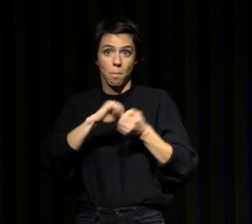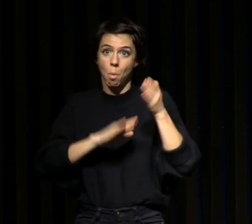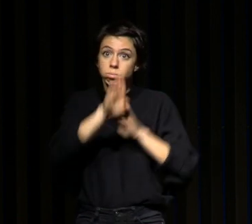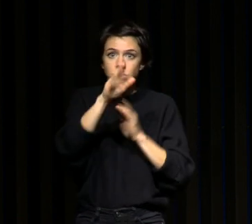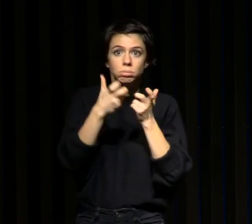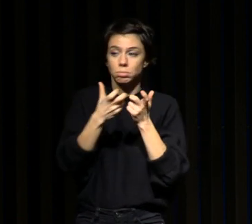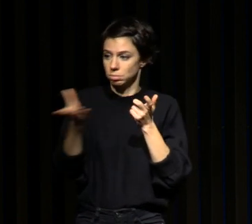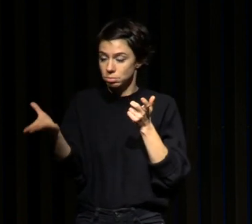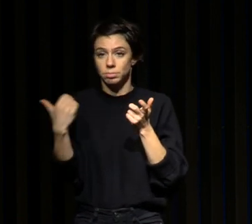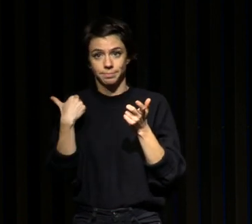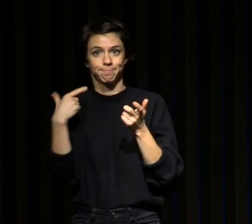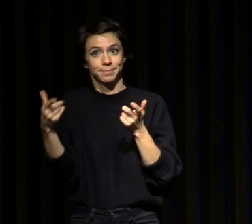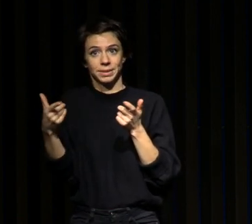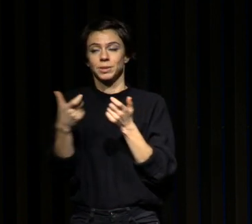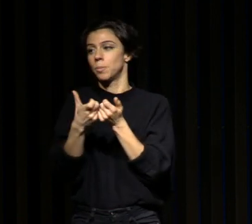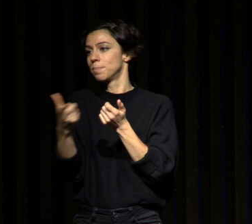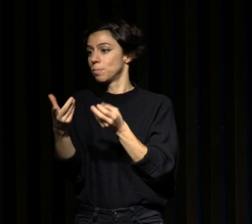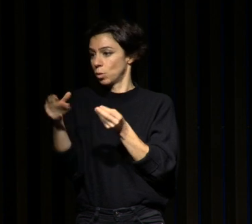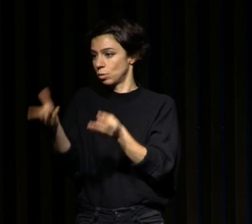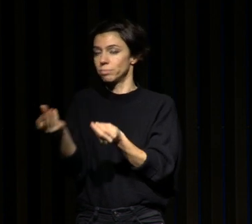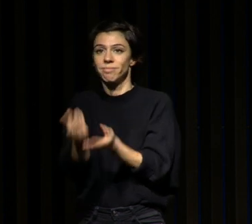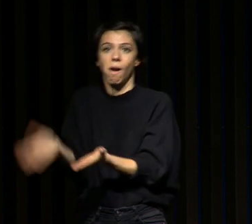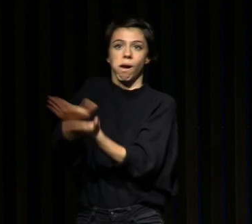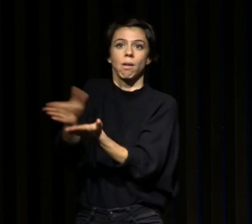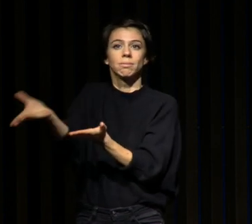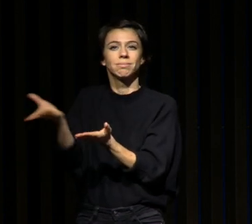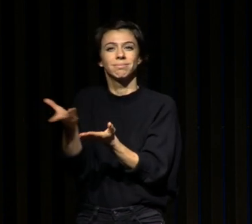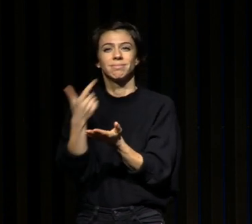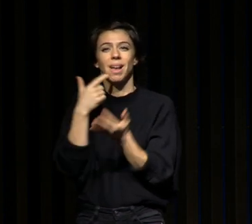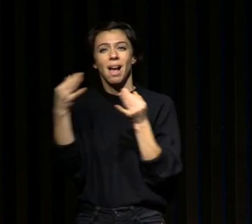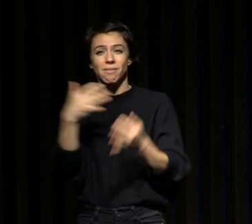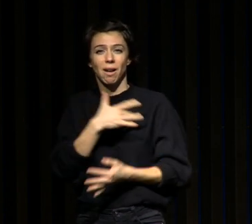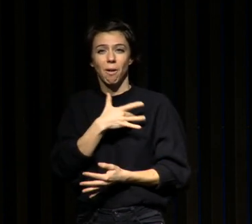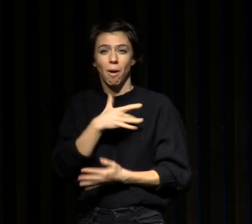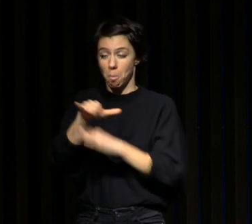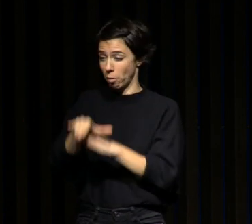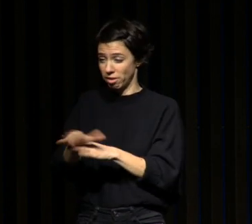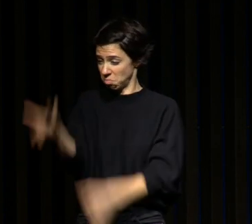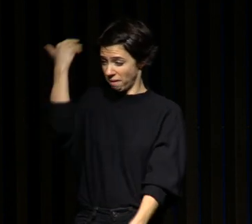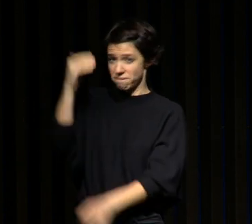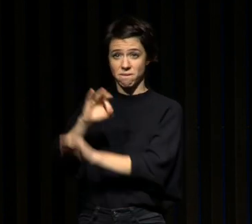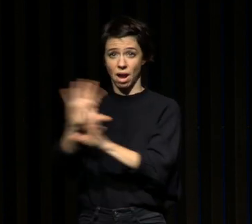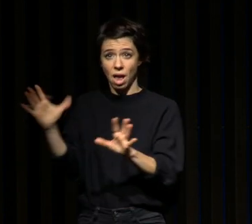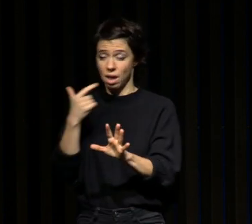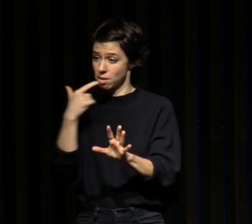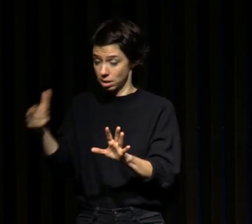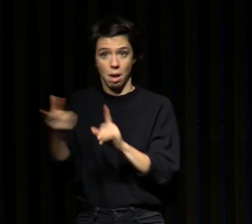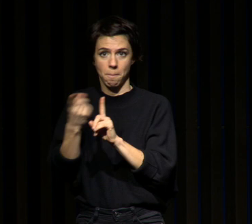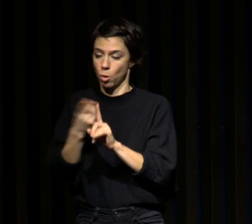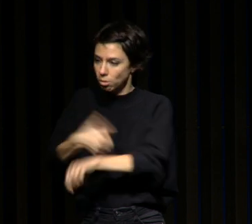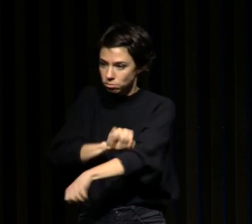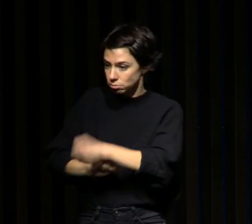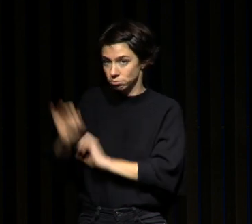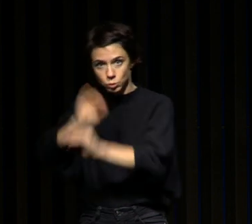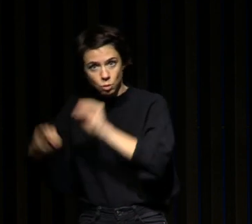insomnie objective et donc c'est un élément supplémentaire en termes de protection cardiaque d'améliorer sa continuité du sommeil et sa